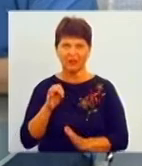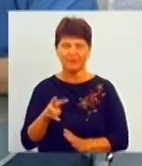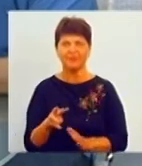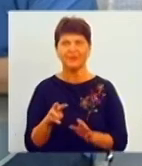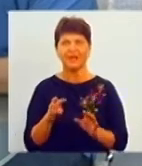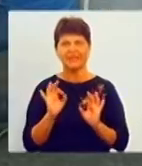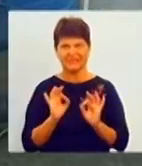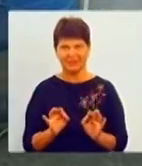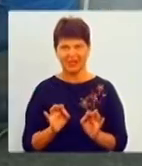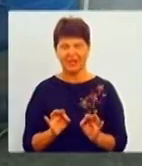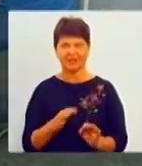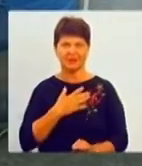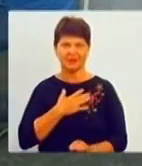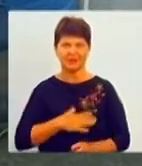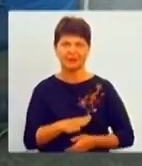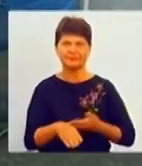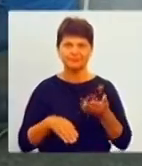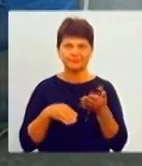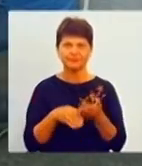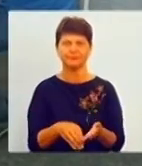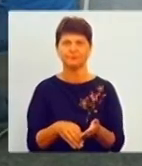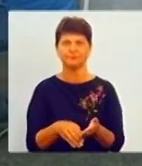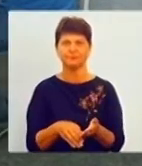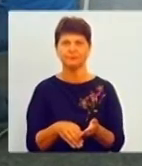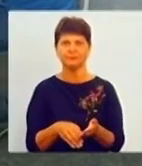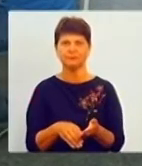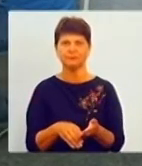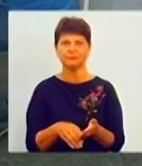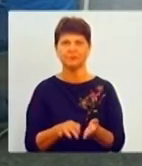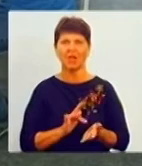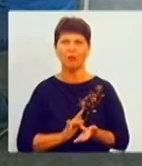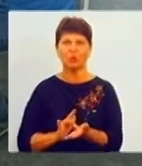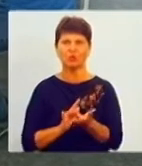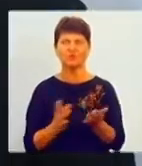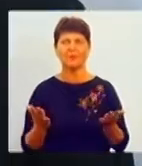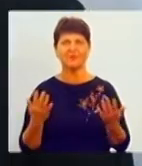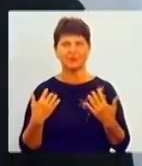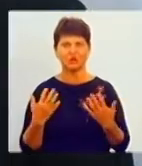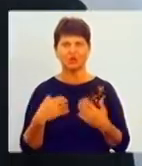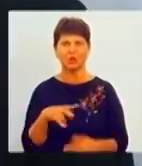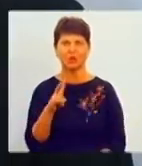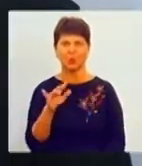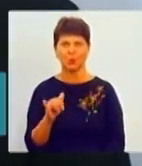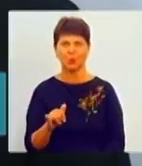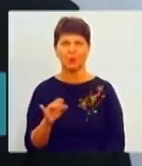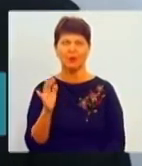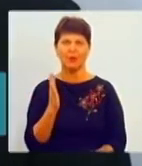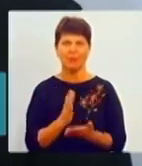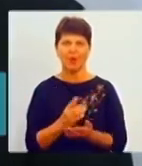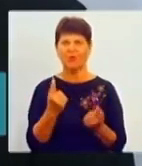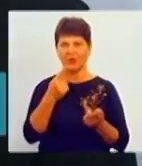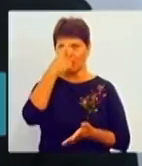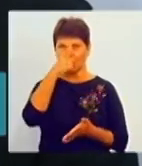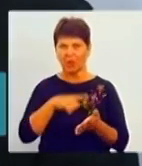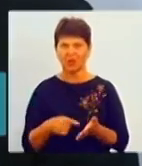подорожам, відпочинку, і маю велику надію на те,